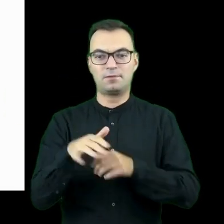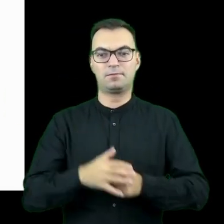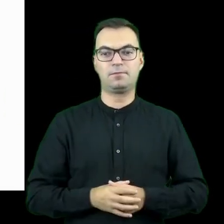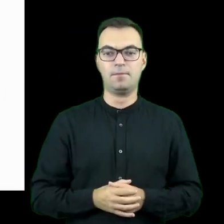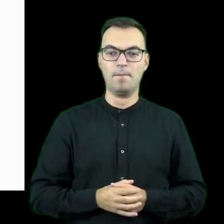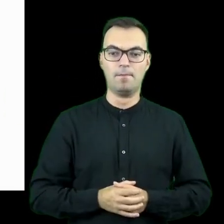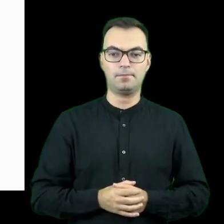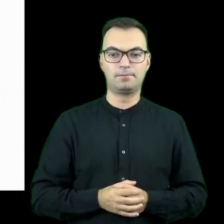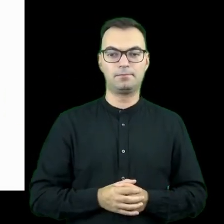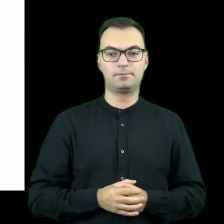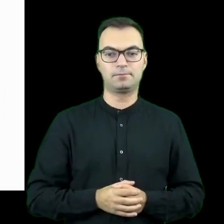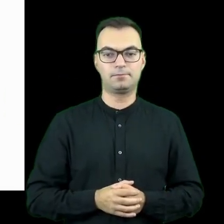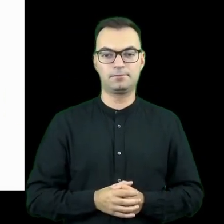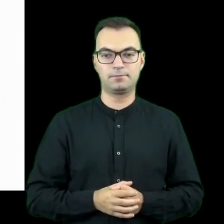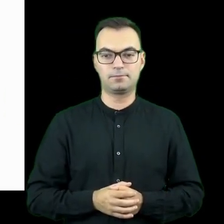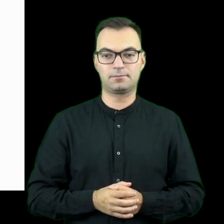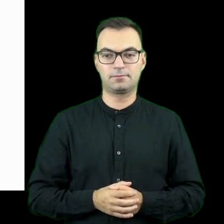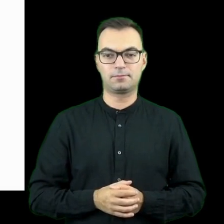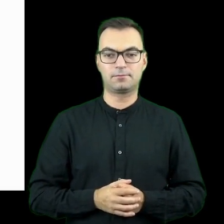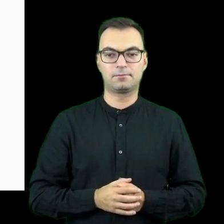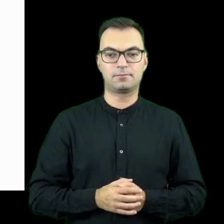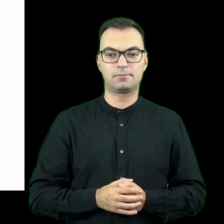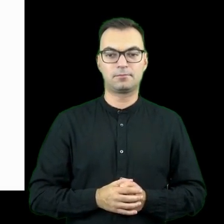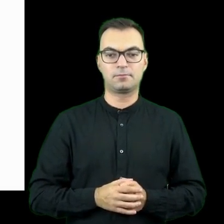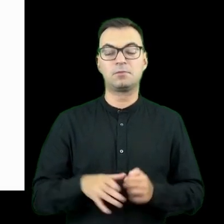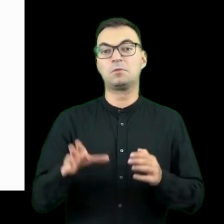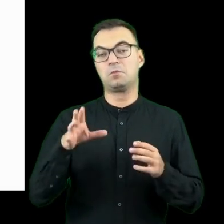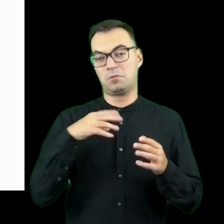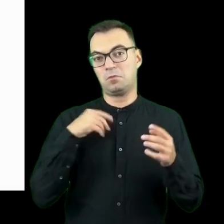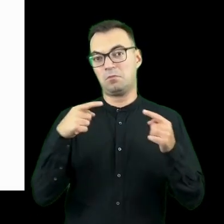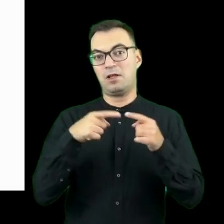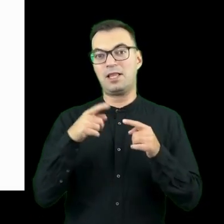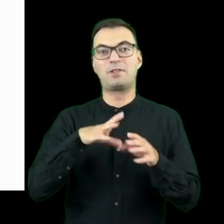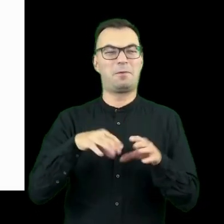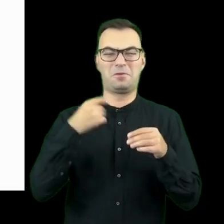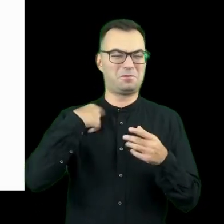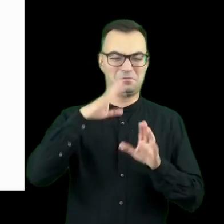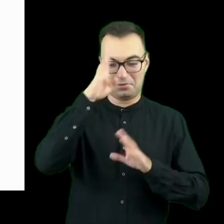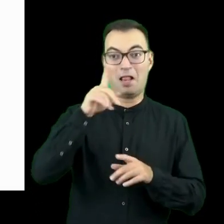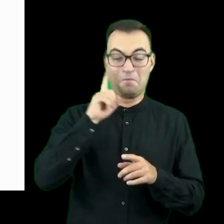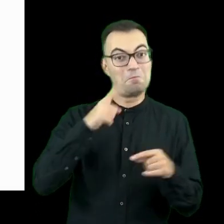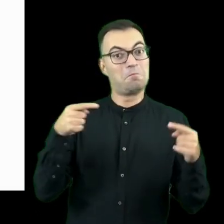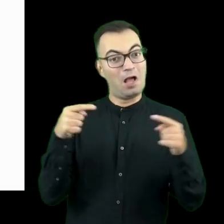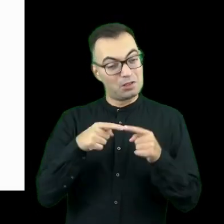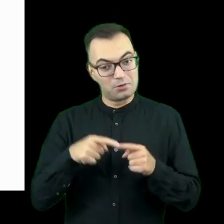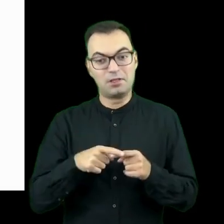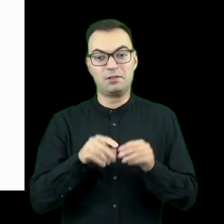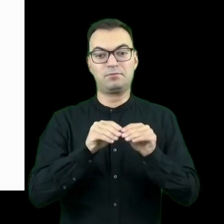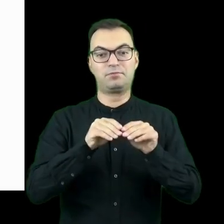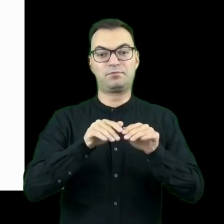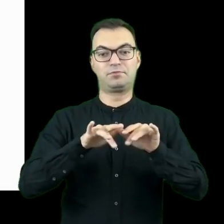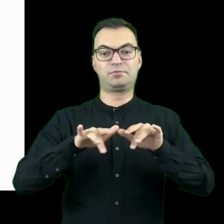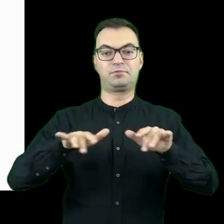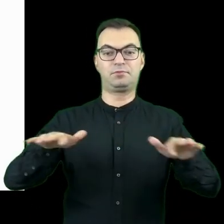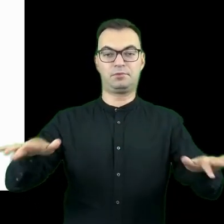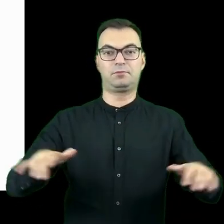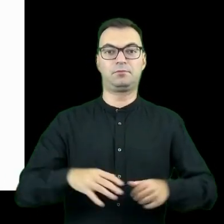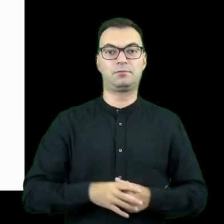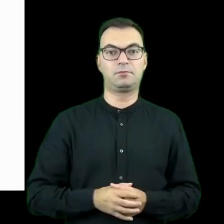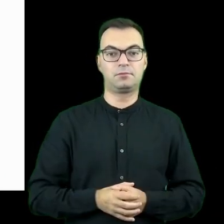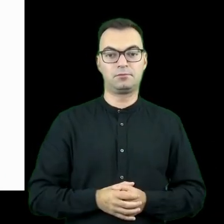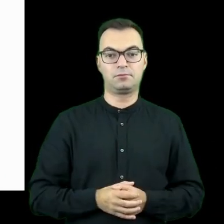lub której nie dotyczyło w założeniu, ale okazało się, że może dotyczyć i staje się powszechnie stosowanym rozwiązaniem.